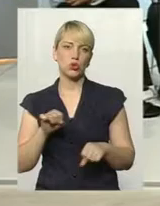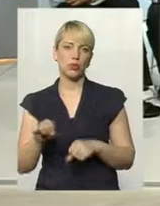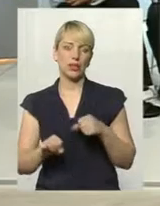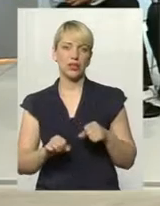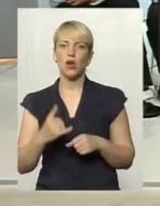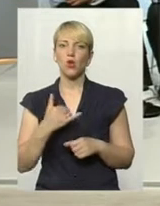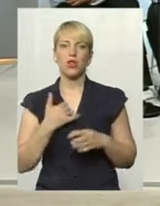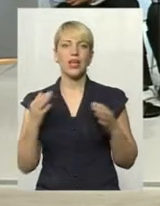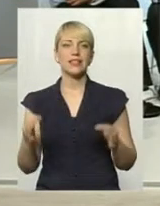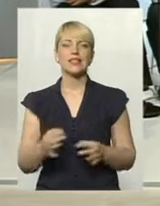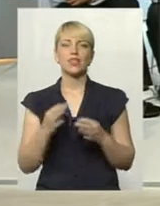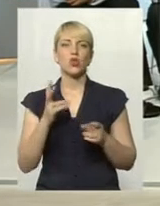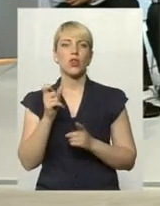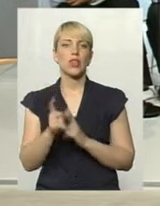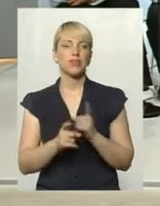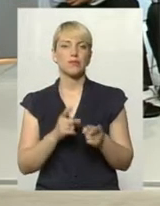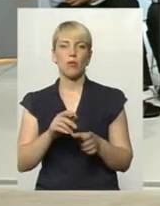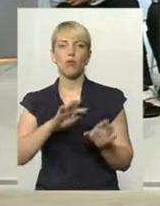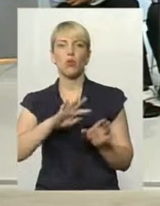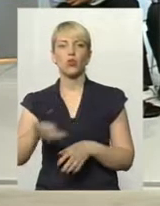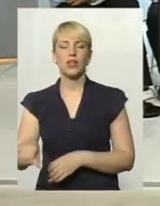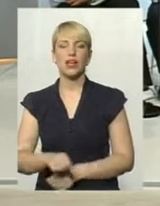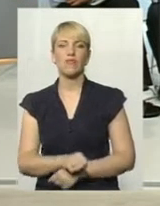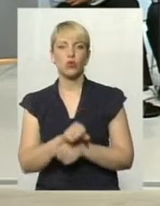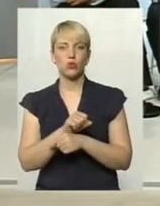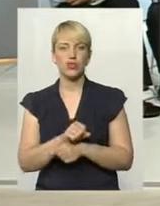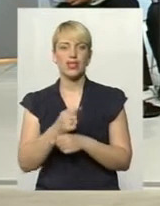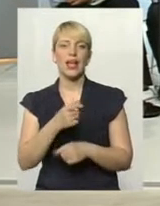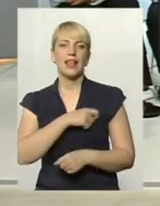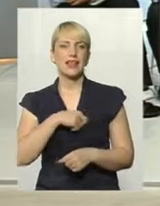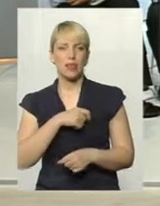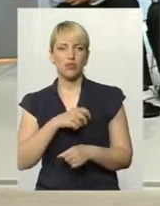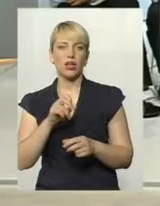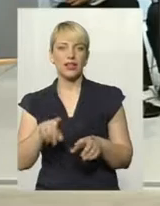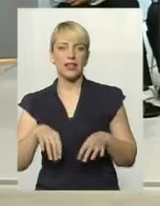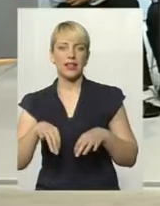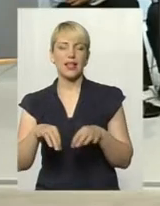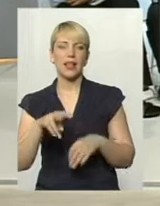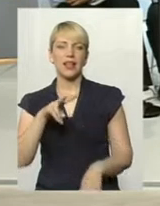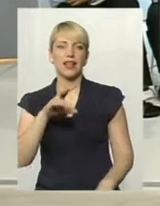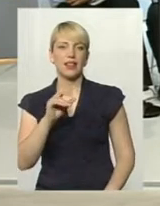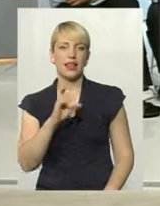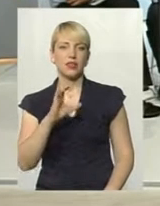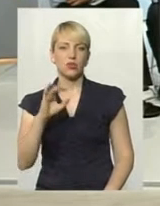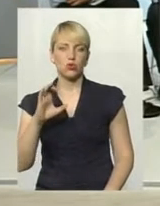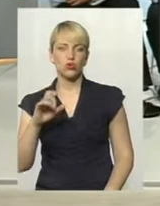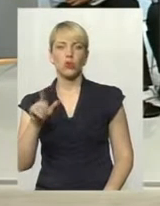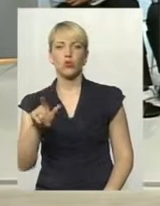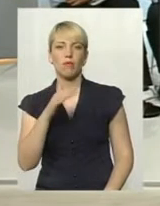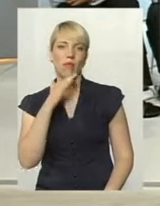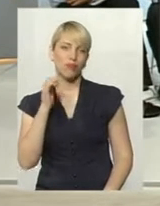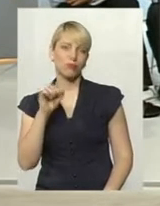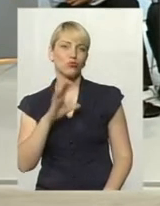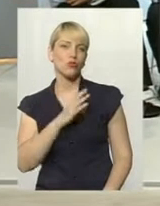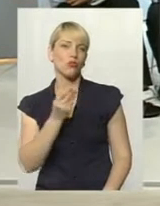нічого не змінилось, прийшла революція, депутати їздять так і на Лексусах. Ну, видно, у них є багато грошей на лікування, тому